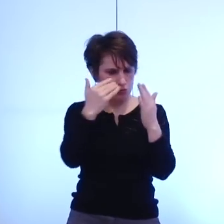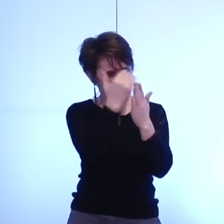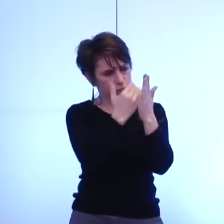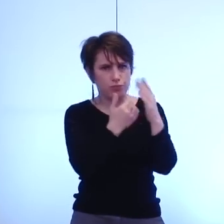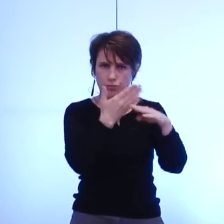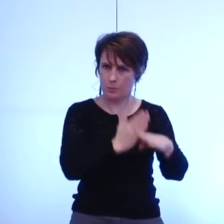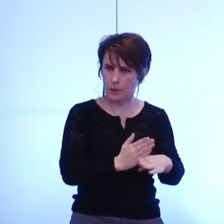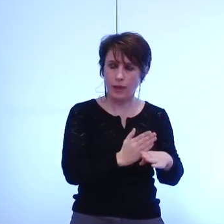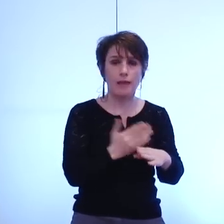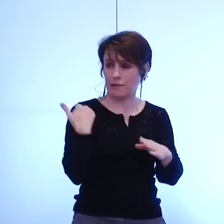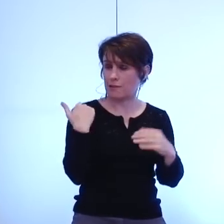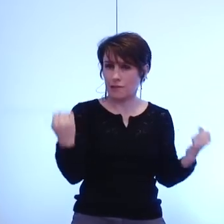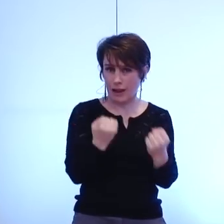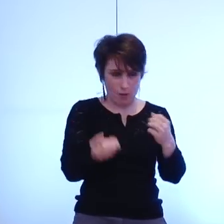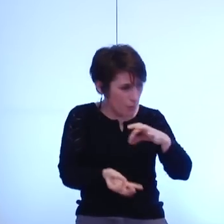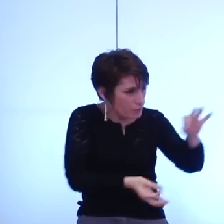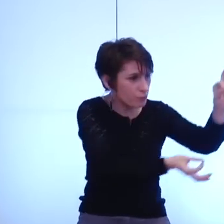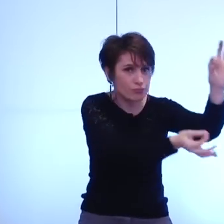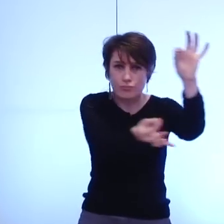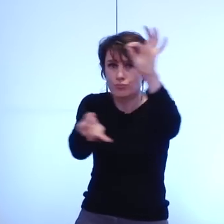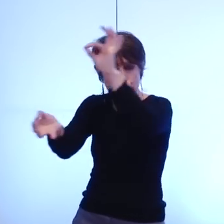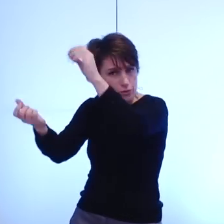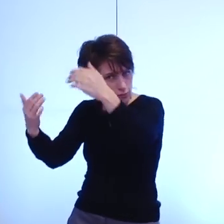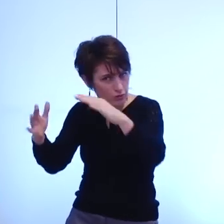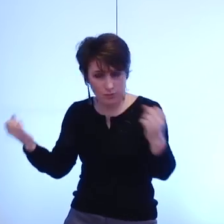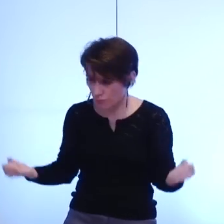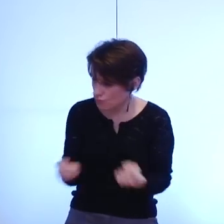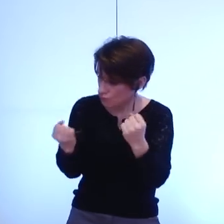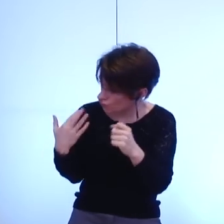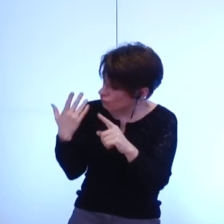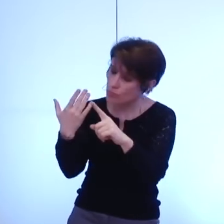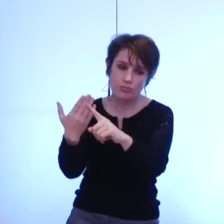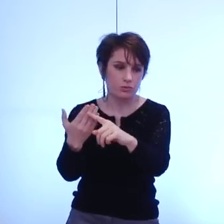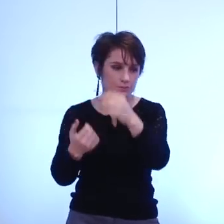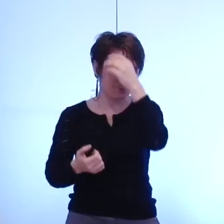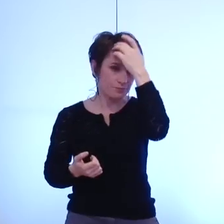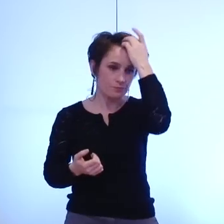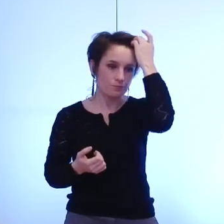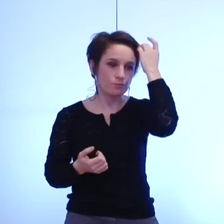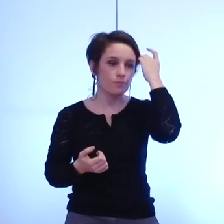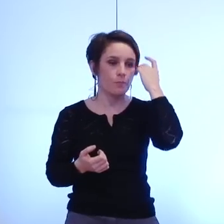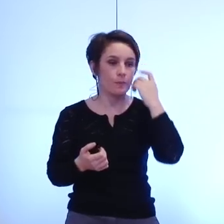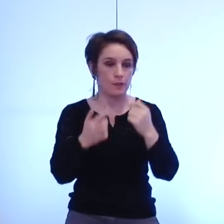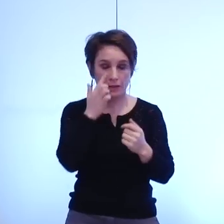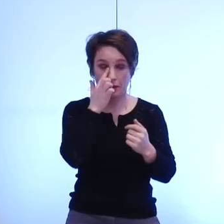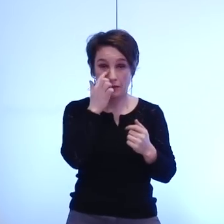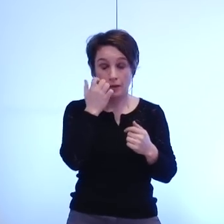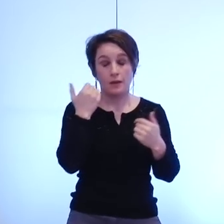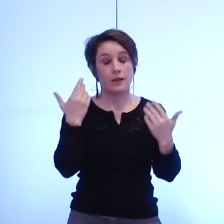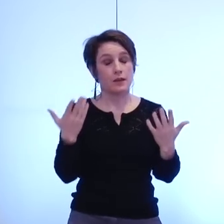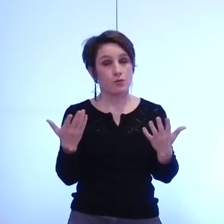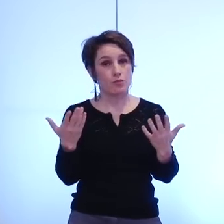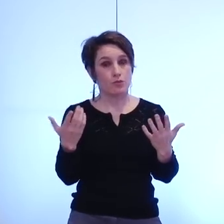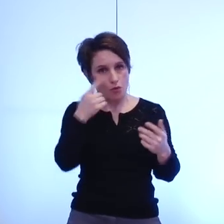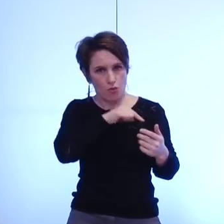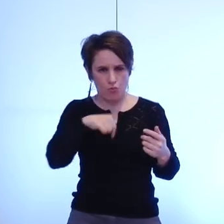la campagne puis depuis des mois voire des années pour certains d'entre nous et d'ailleurs assumer publiquement un cap est